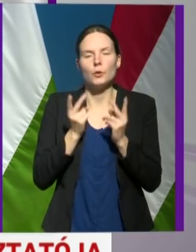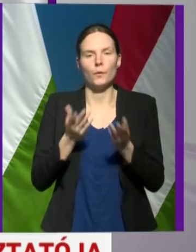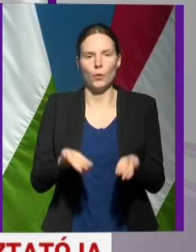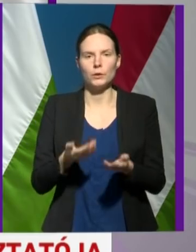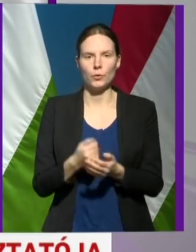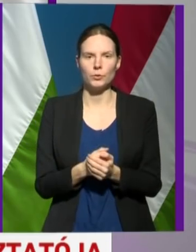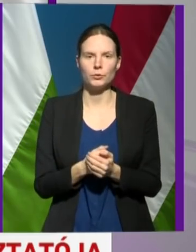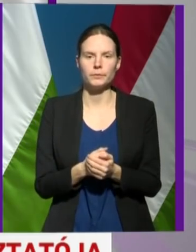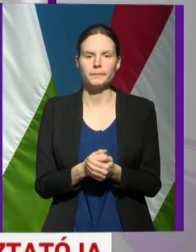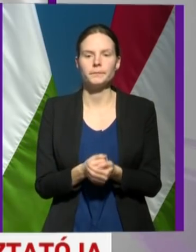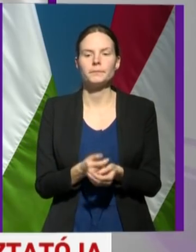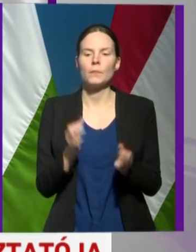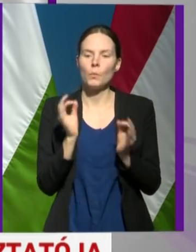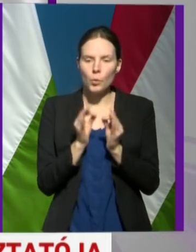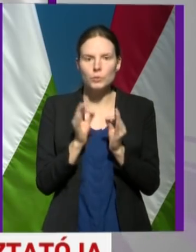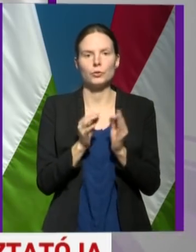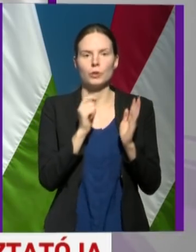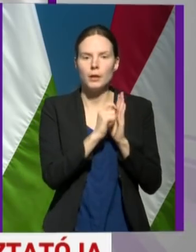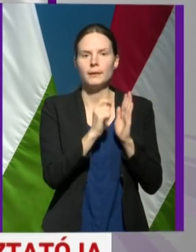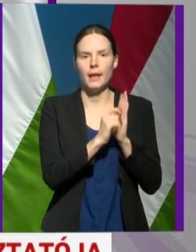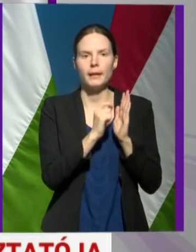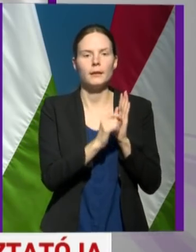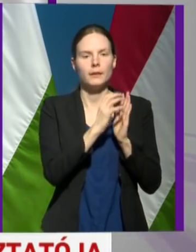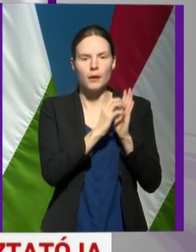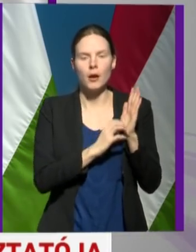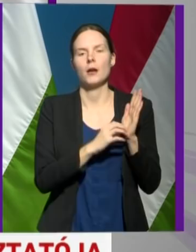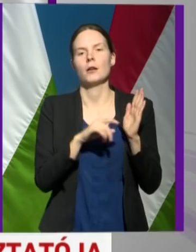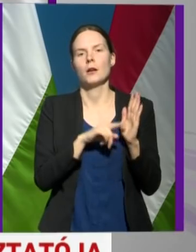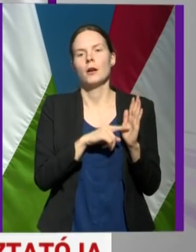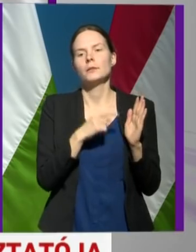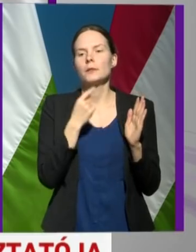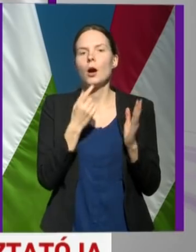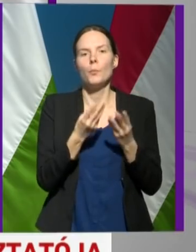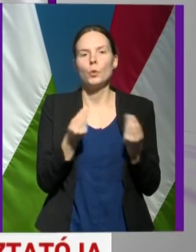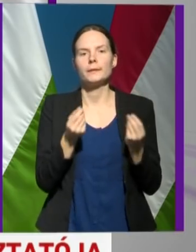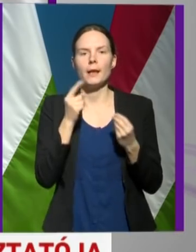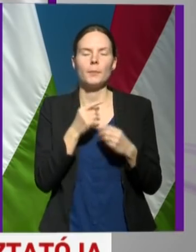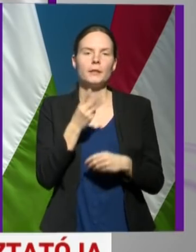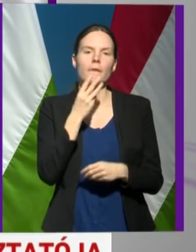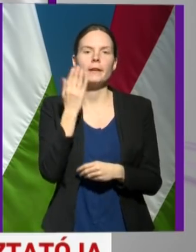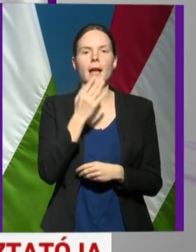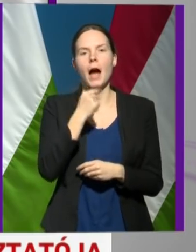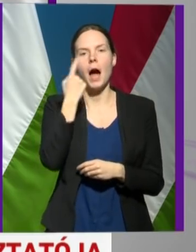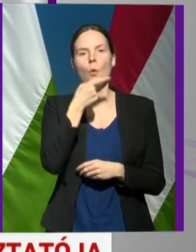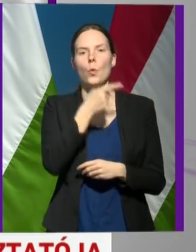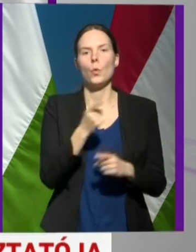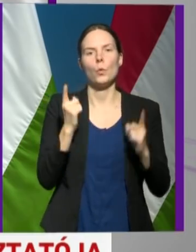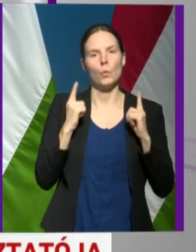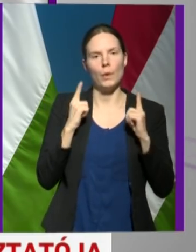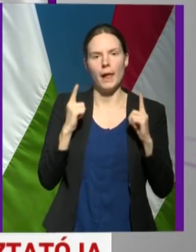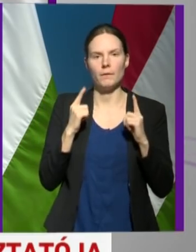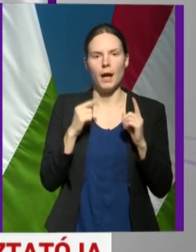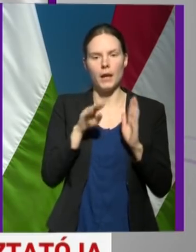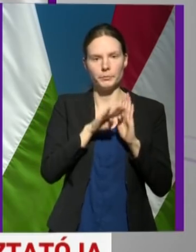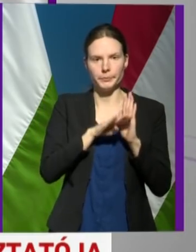Pontosan leírt az a módszer, az a metodika, amit a WHO elvár, és igazoltnak veszi az